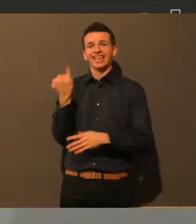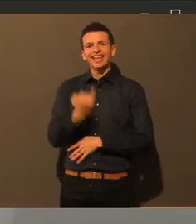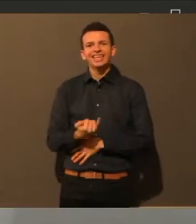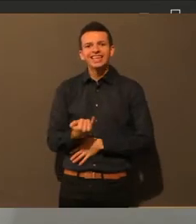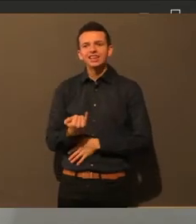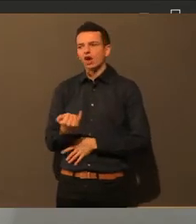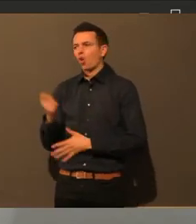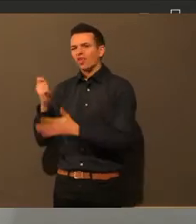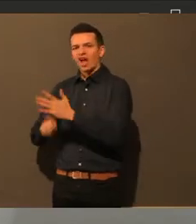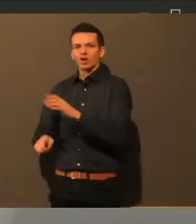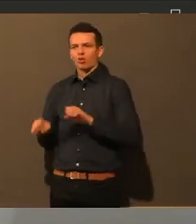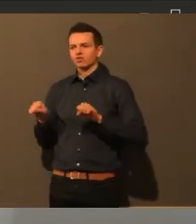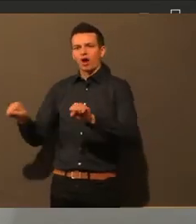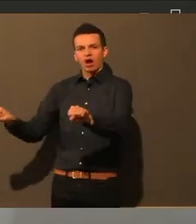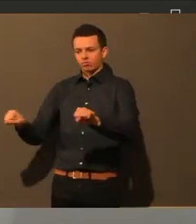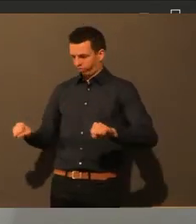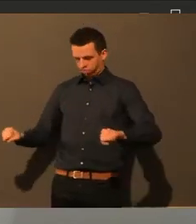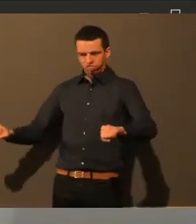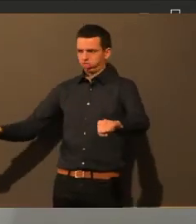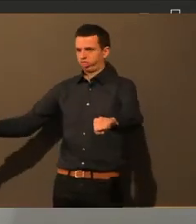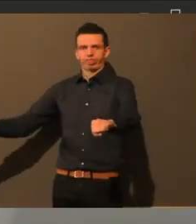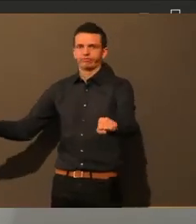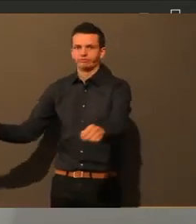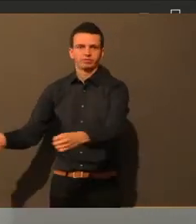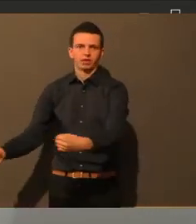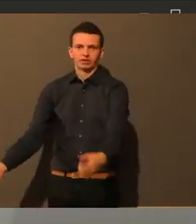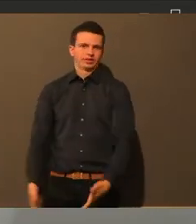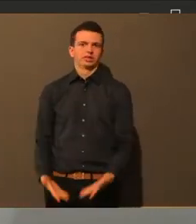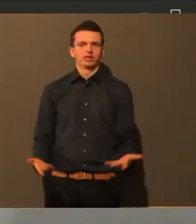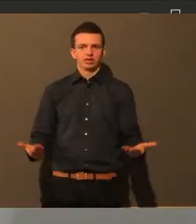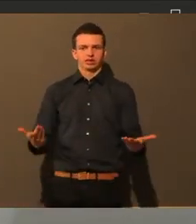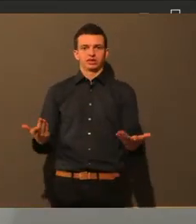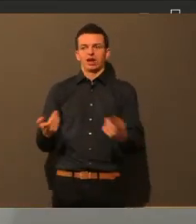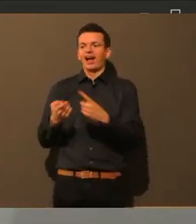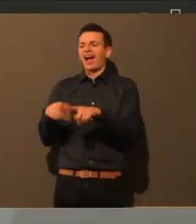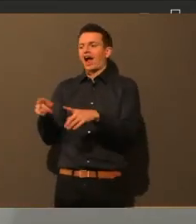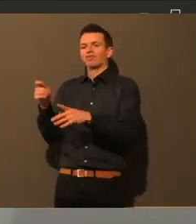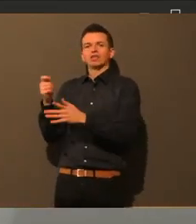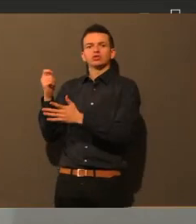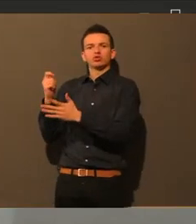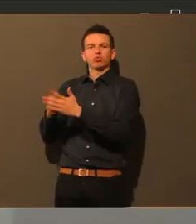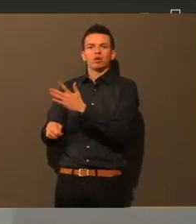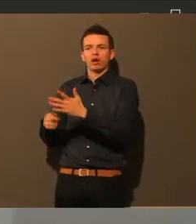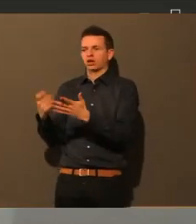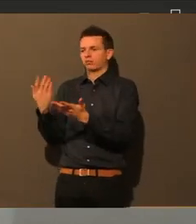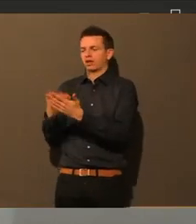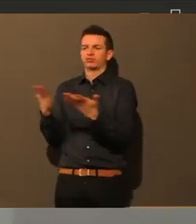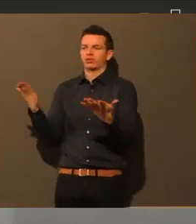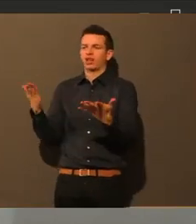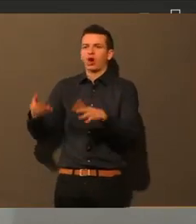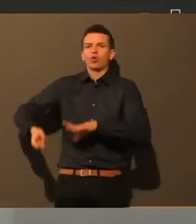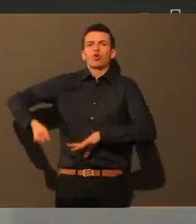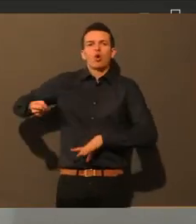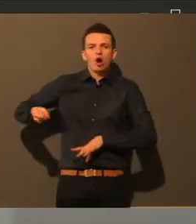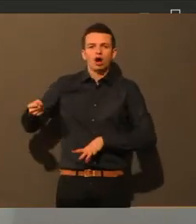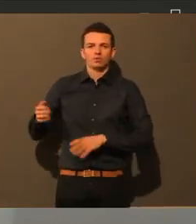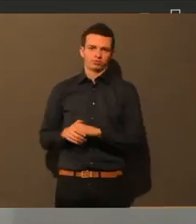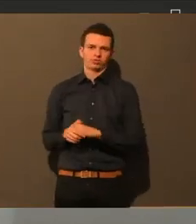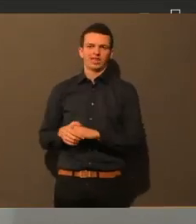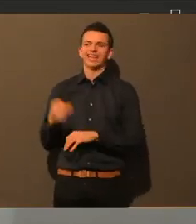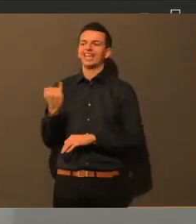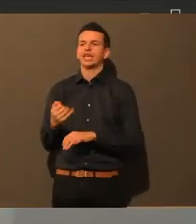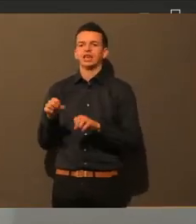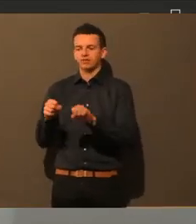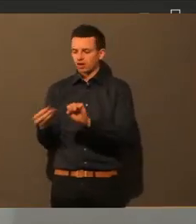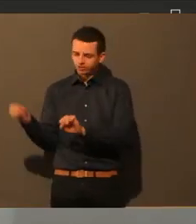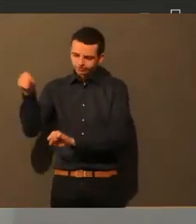In vielen Supermärkten ist es ja auch so, dass man zum Beispiel Körbe nehmen muss oder so. Aber das ist vielleicht bloß einfach die Erklärung, dass da teilweise wahrscheinlich